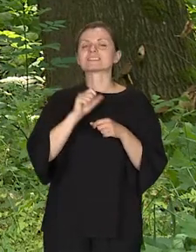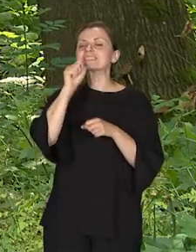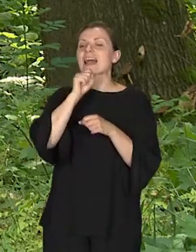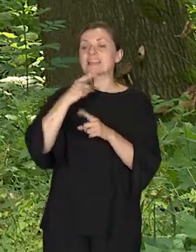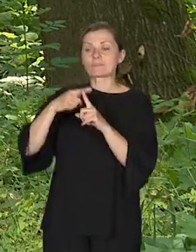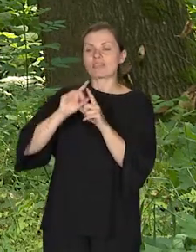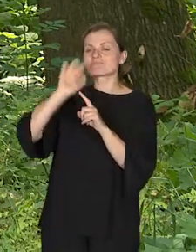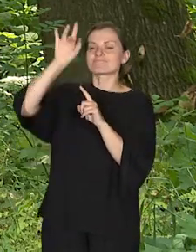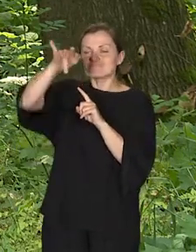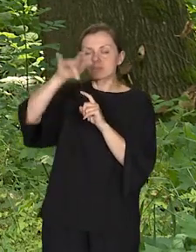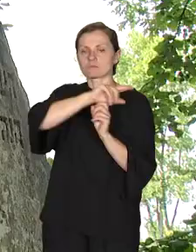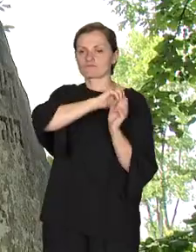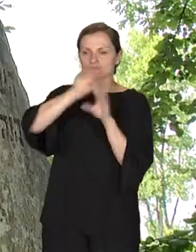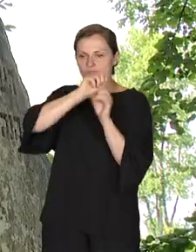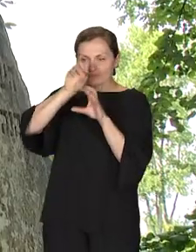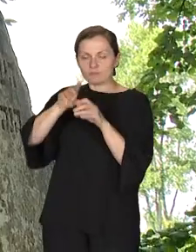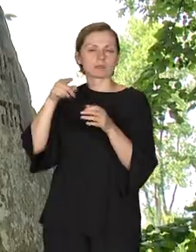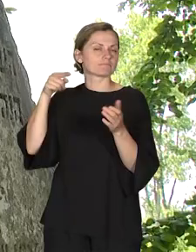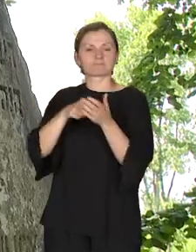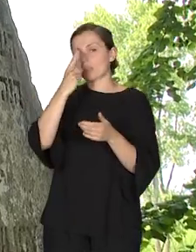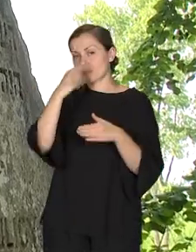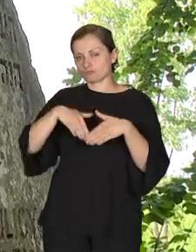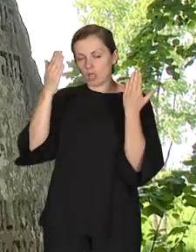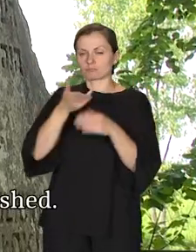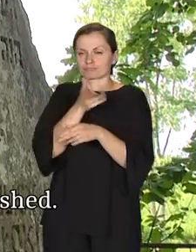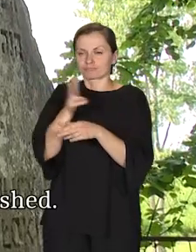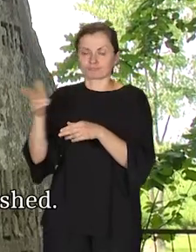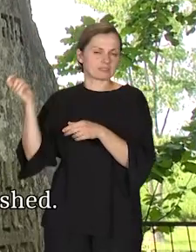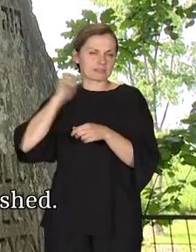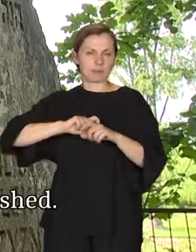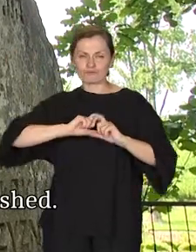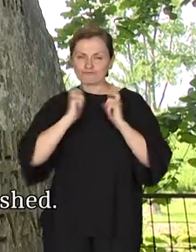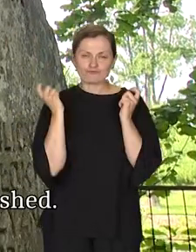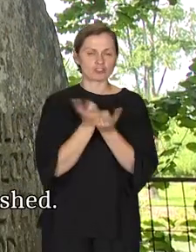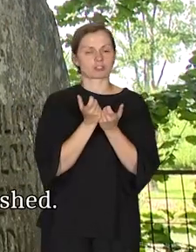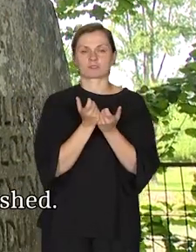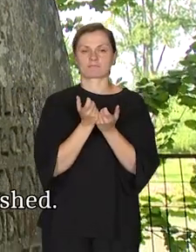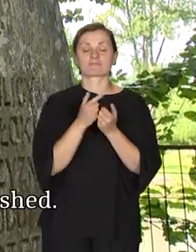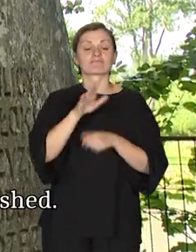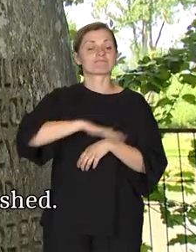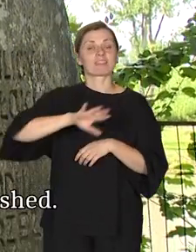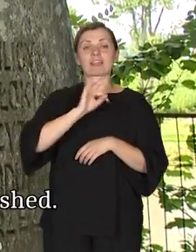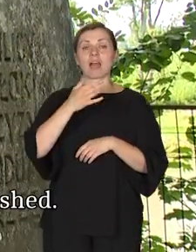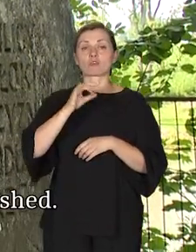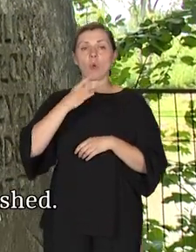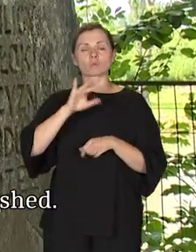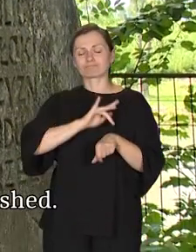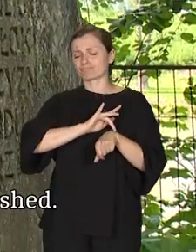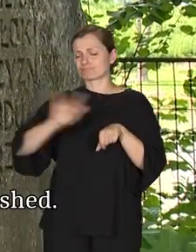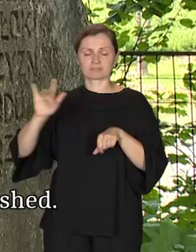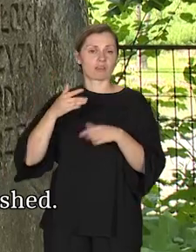cmentarz i tam również jednego dnia rozstrzelali. Wymordowali ich wszystkich, także Tarnogród został